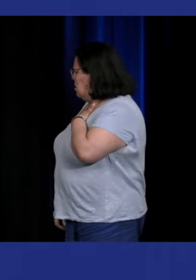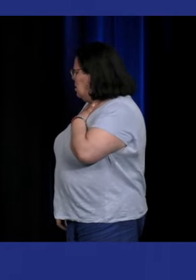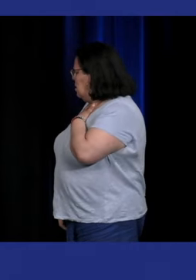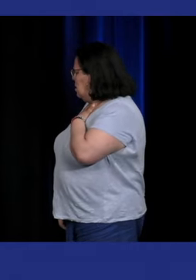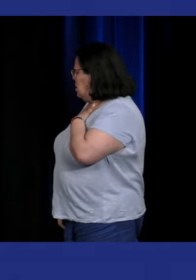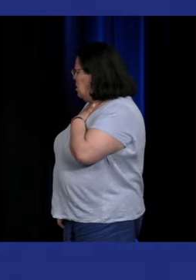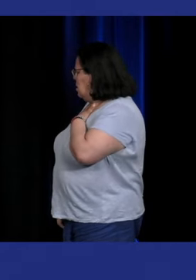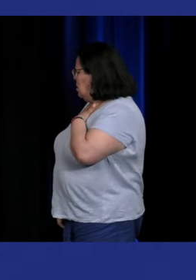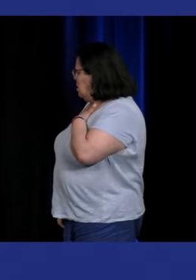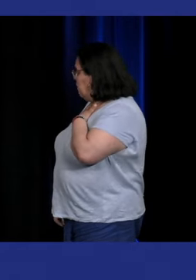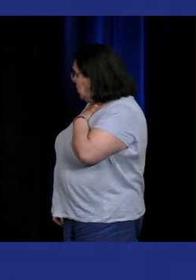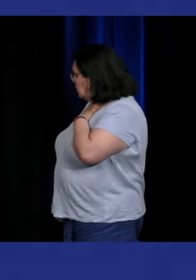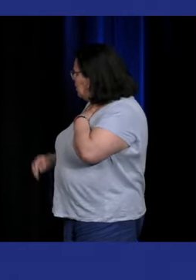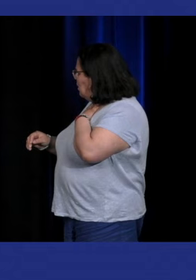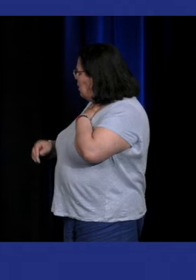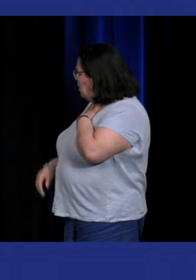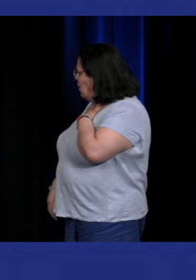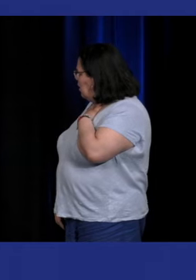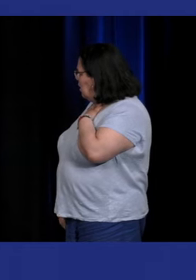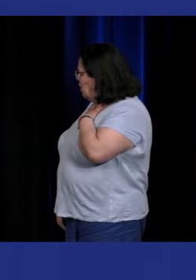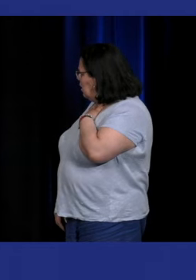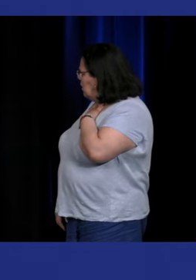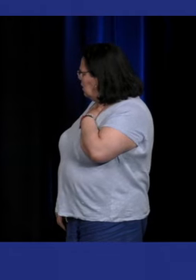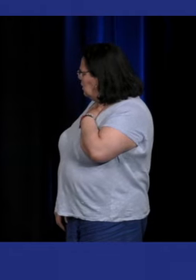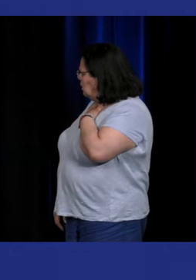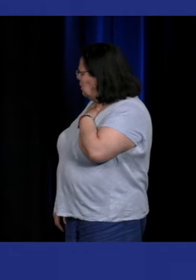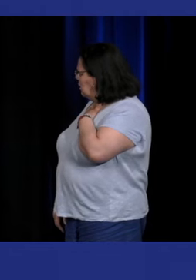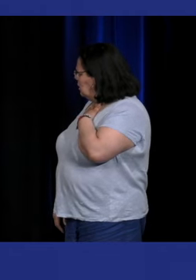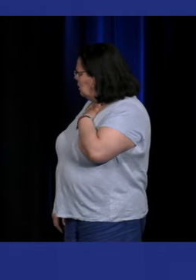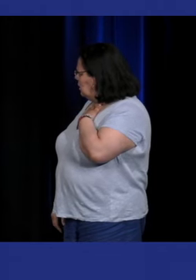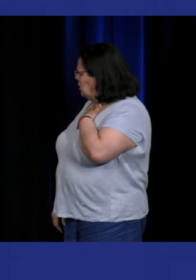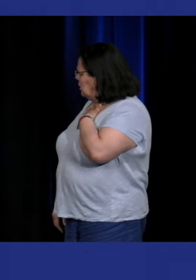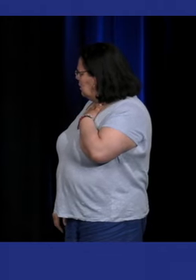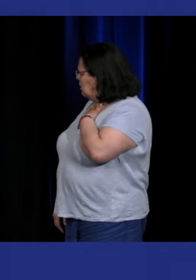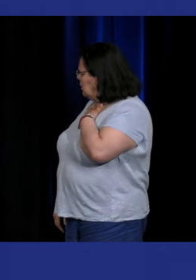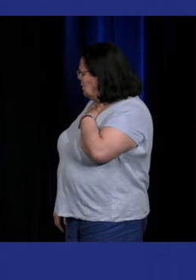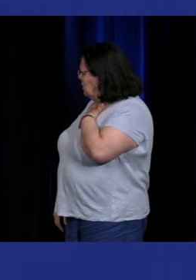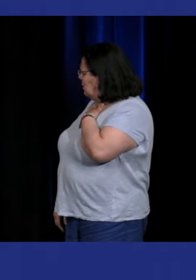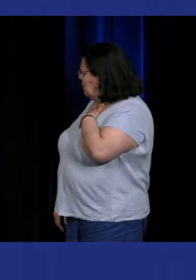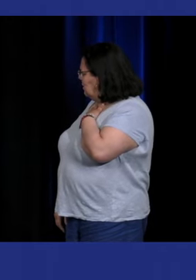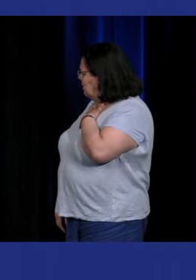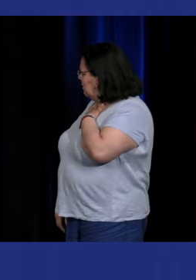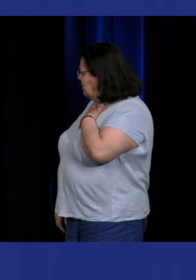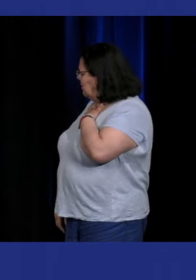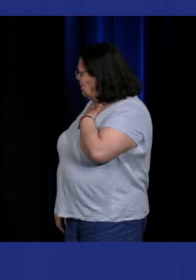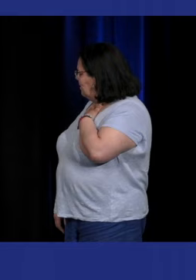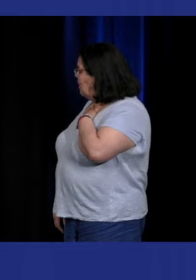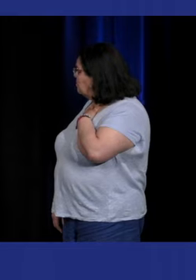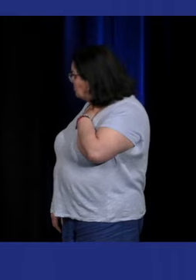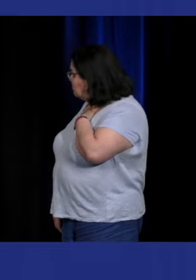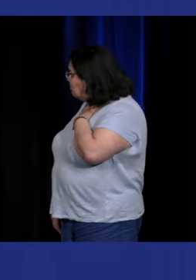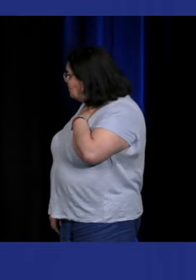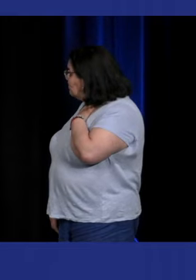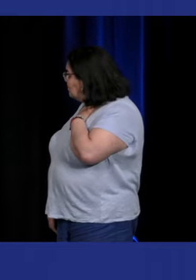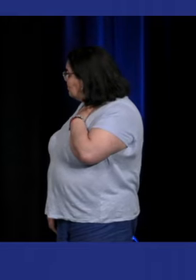et handicap c'était bleu oui oui c'est vrai mais il y a aussi le petit le